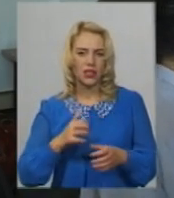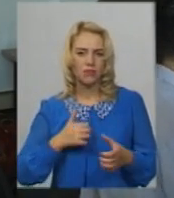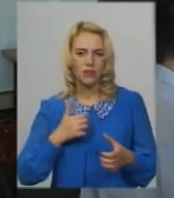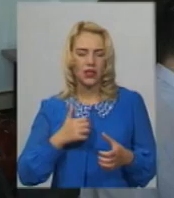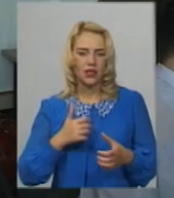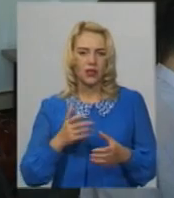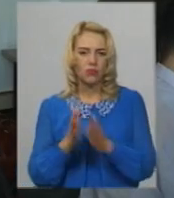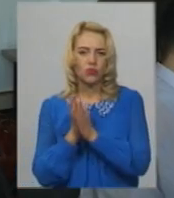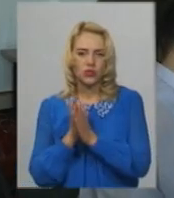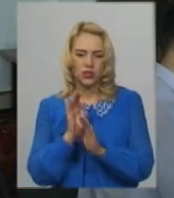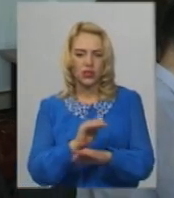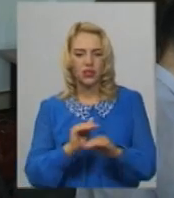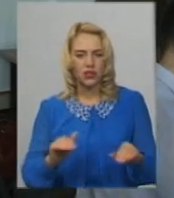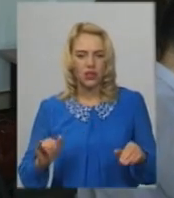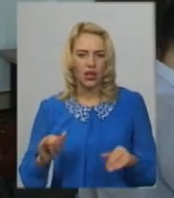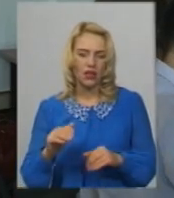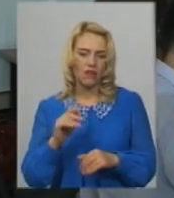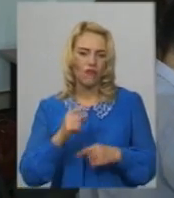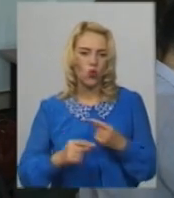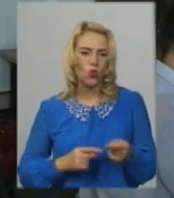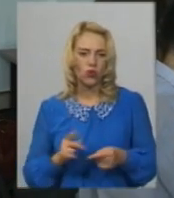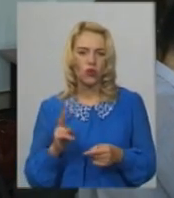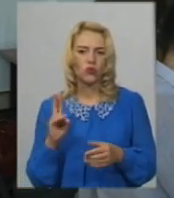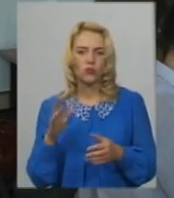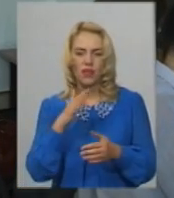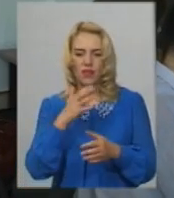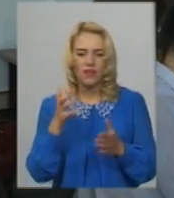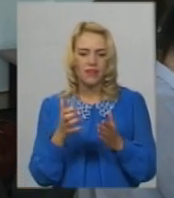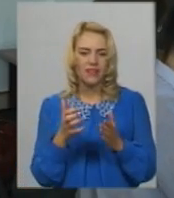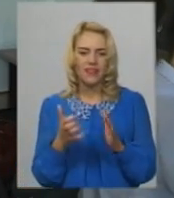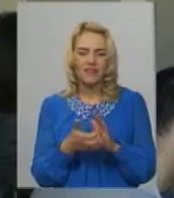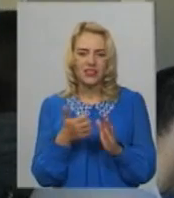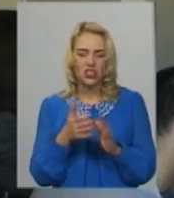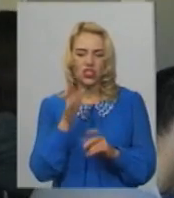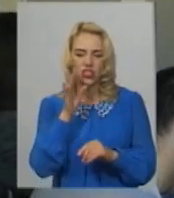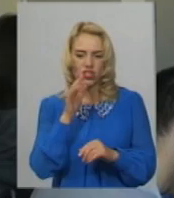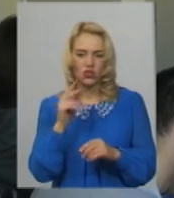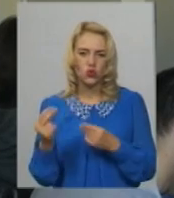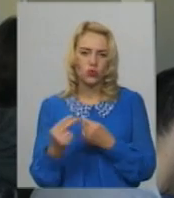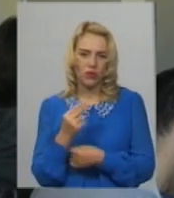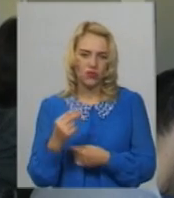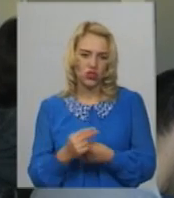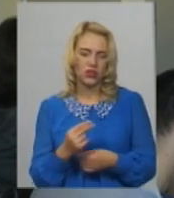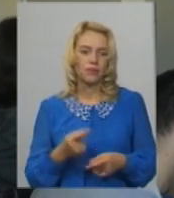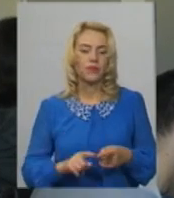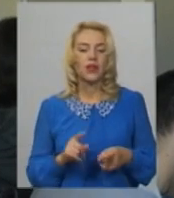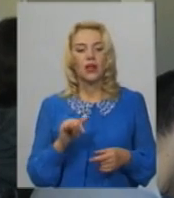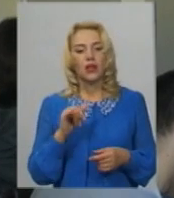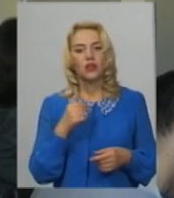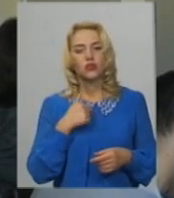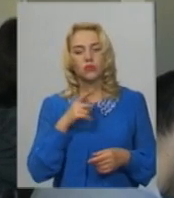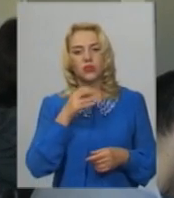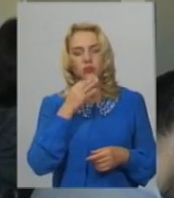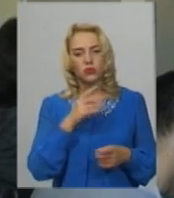дітей, ні внуків, яким, як правило, не вистачає часу або терпіння їх навчити. Що мені дуже ще так імпонує, що